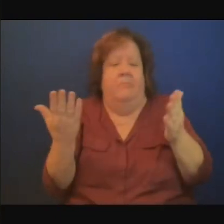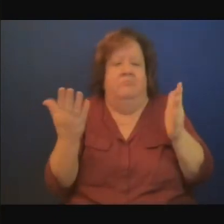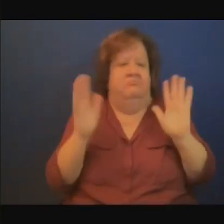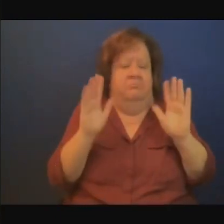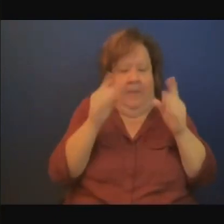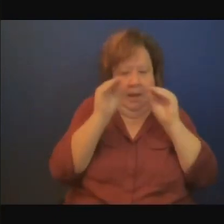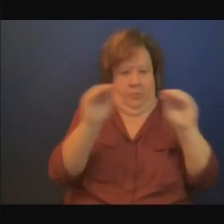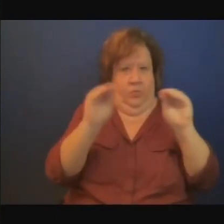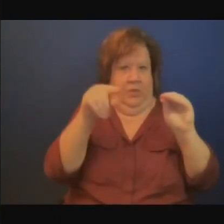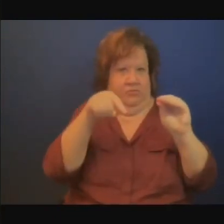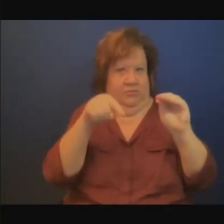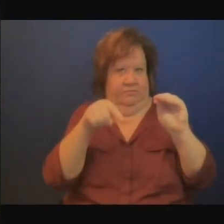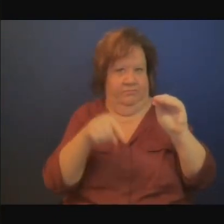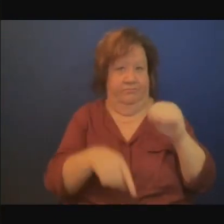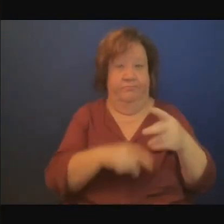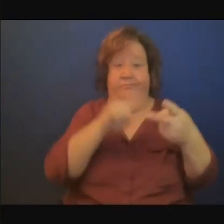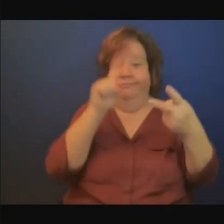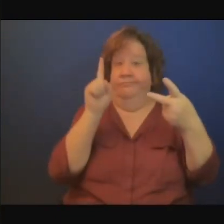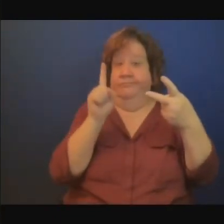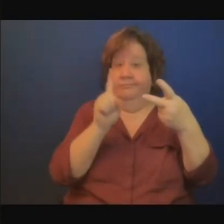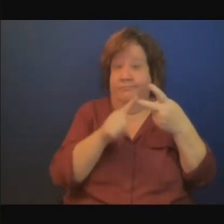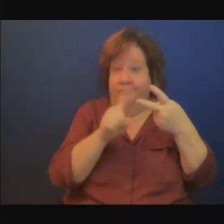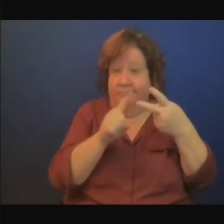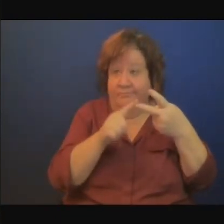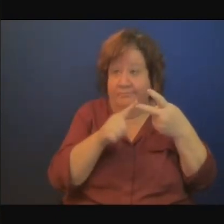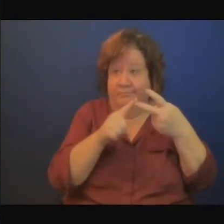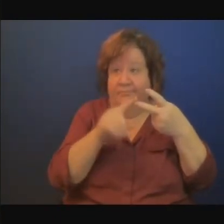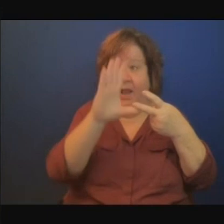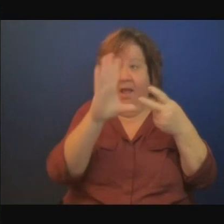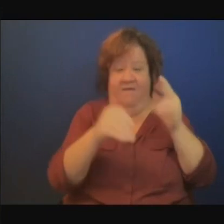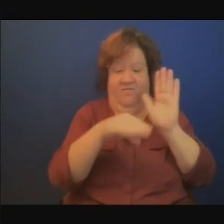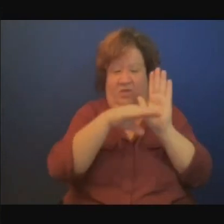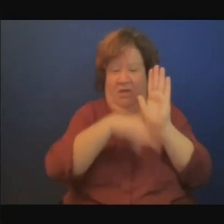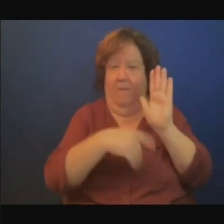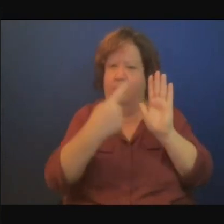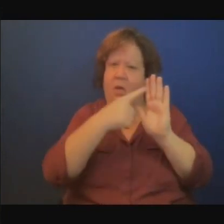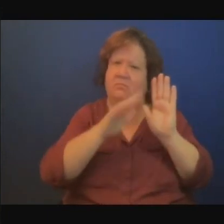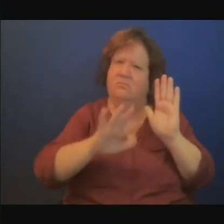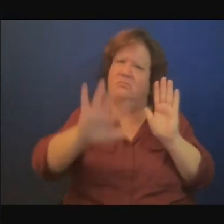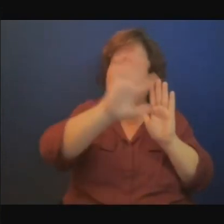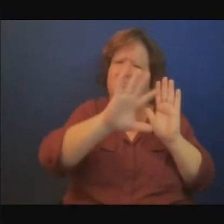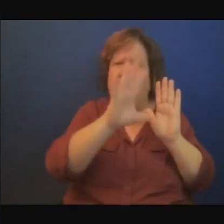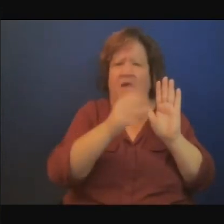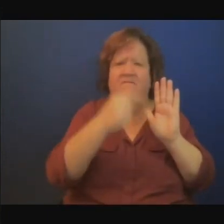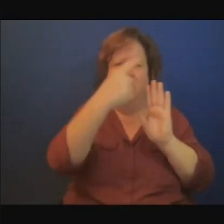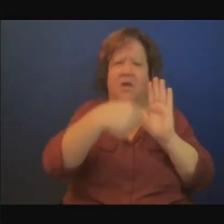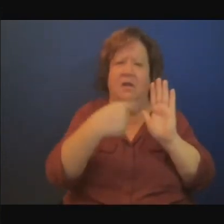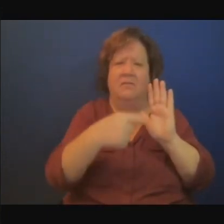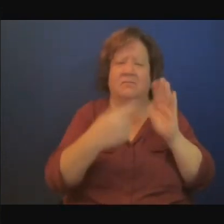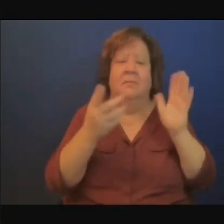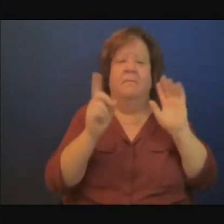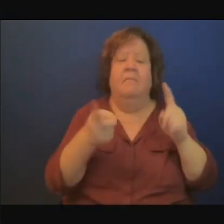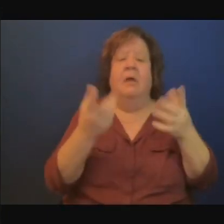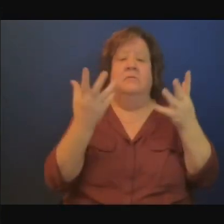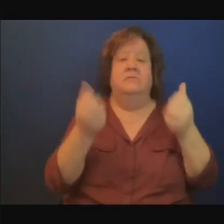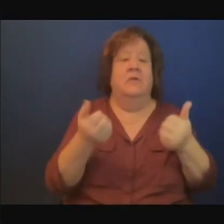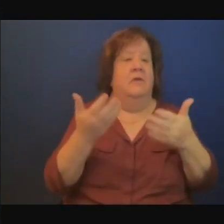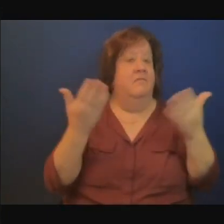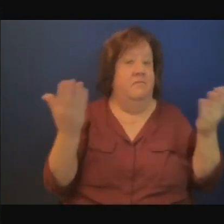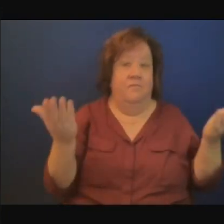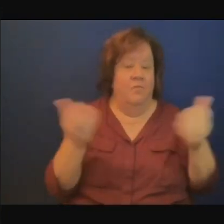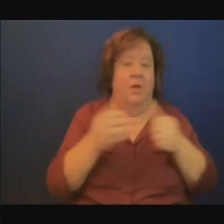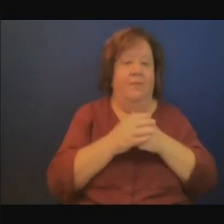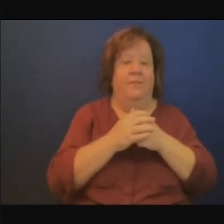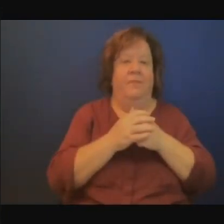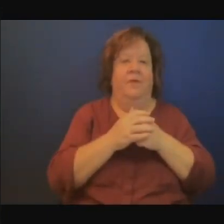avons des problèmes de capacité d'absorption il nous faut ces capacités d'absorption si on n'élimine pas ces limitations